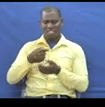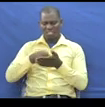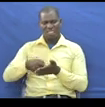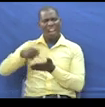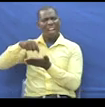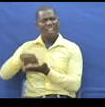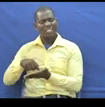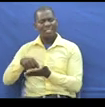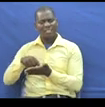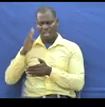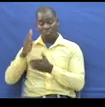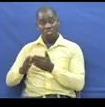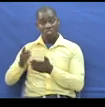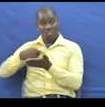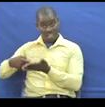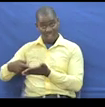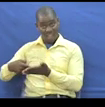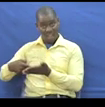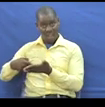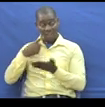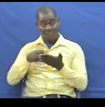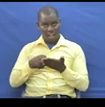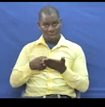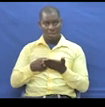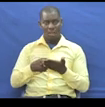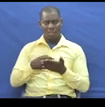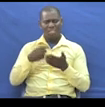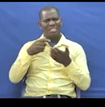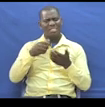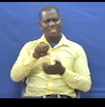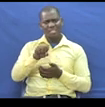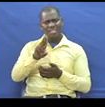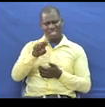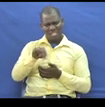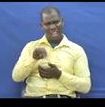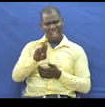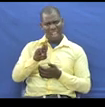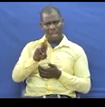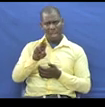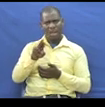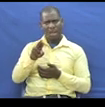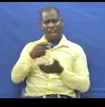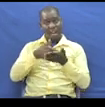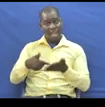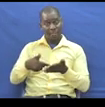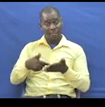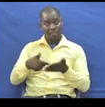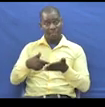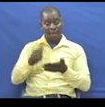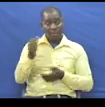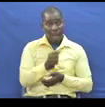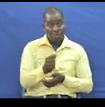Kutasema Sarname Ni Jinala Ukoo Middle Name Jinala Kati First Name